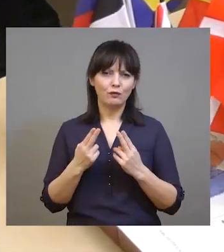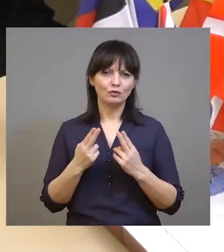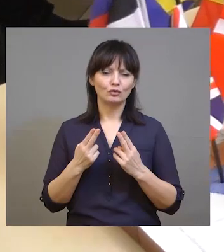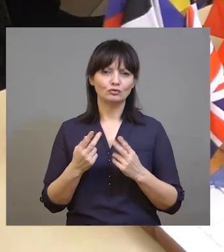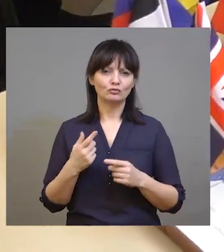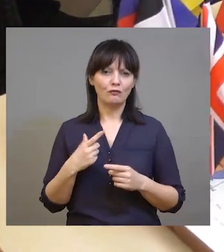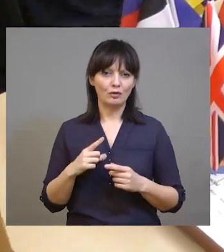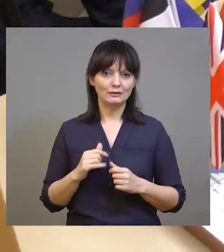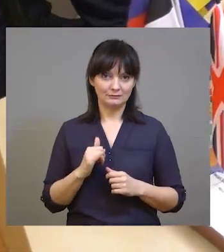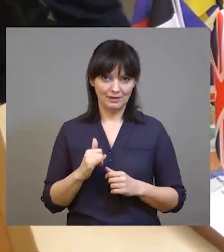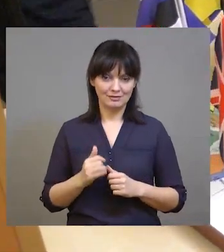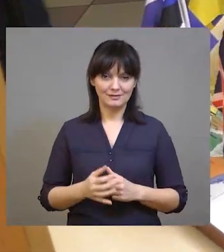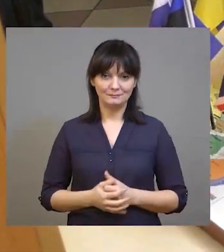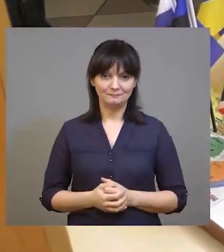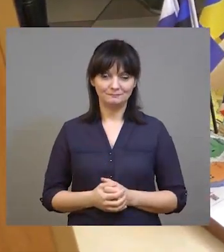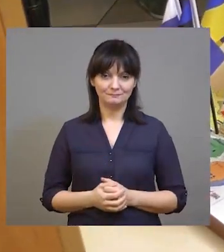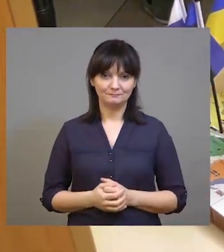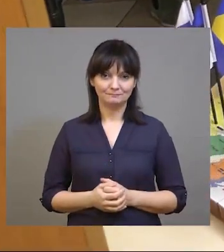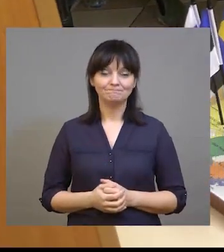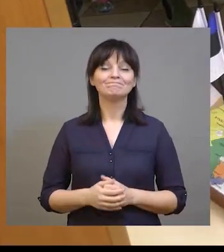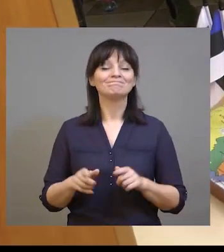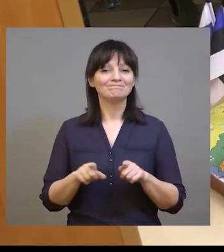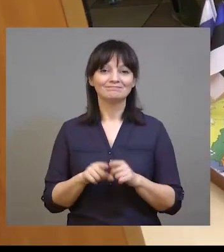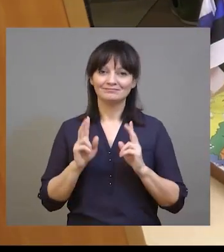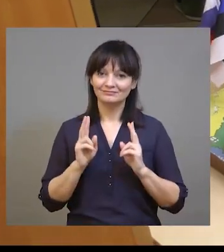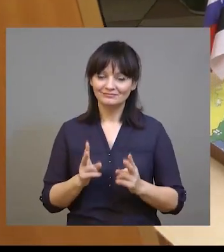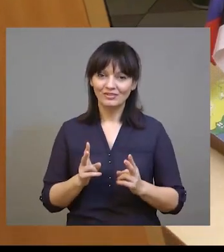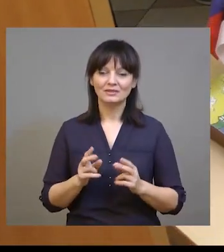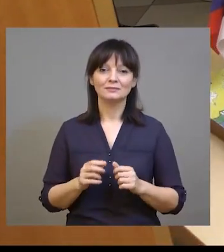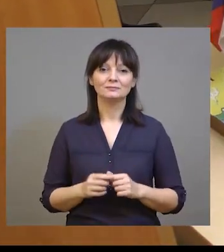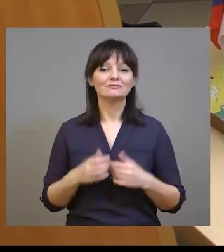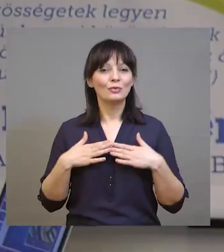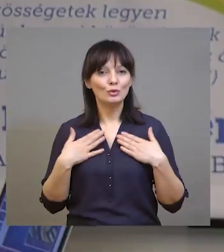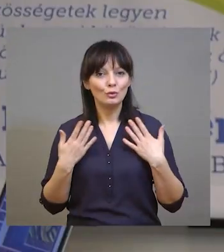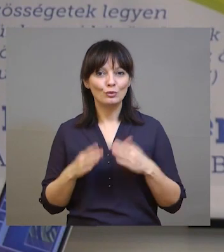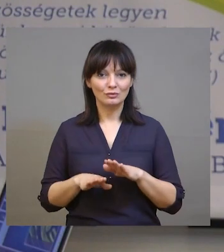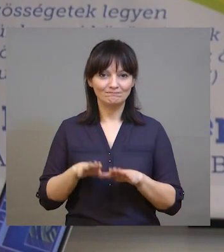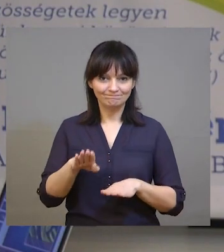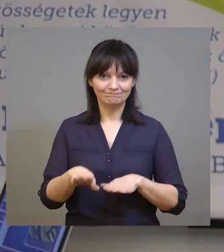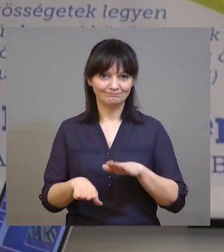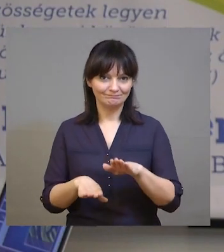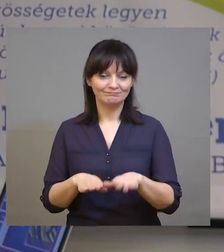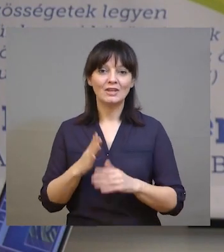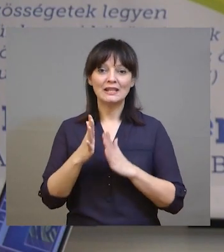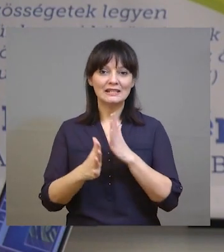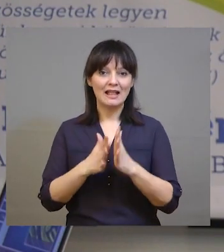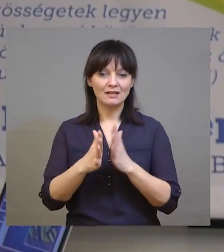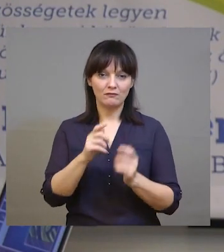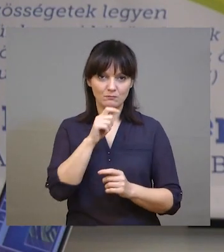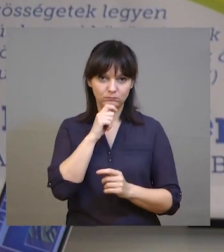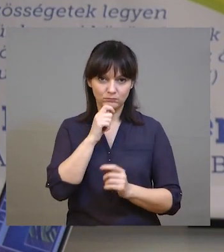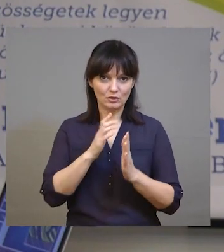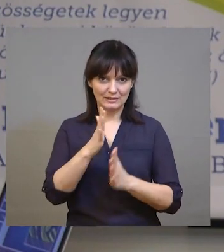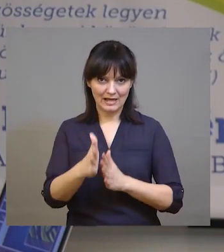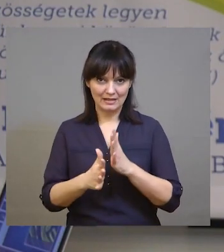mindenféleképpen egy fő állomás volt, egy fontos állomás volt ezen a területen, ugye? Így van. Örülünk annak az előrelépésnek, hogy a